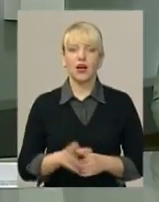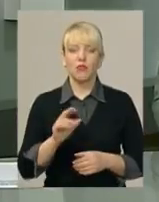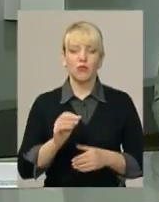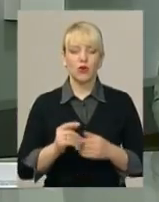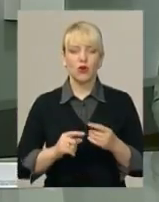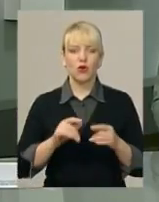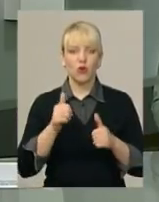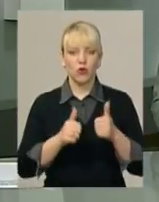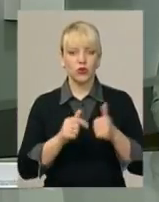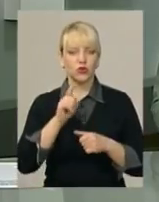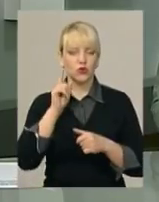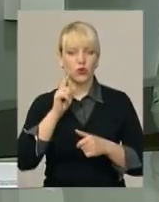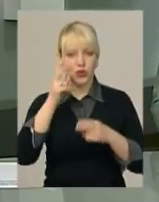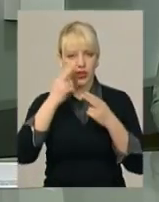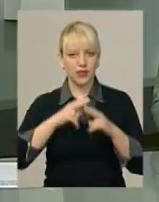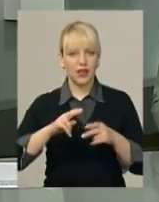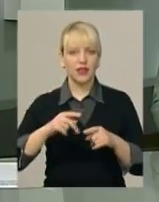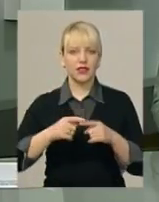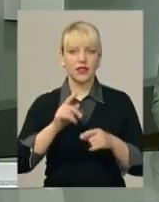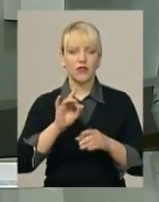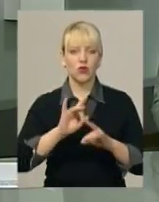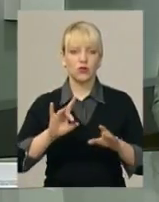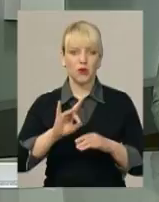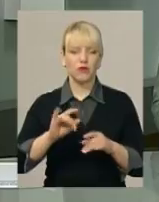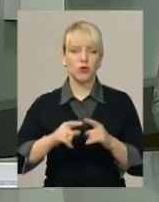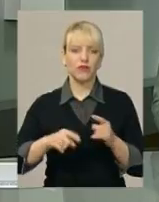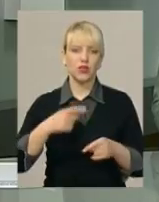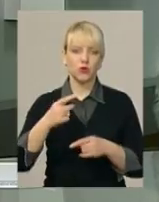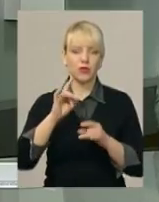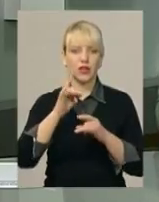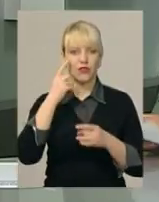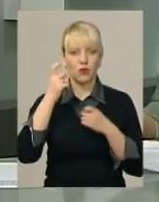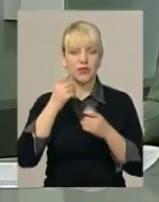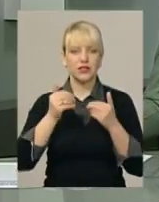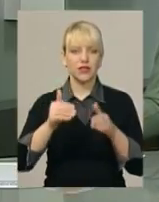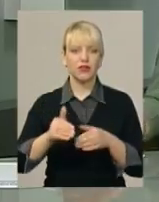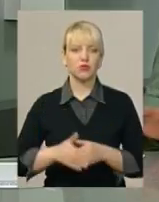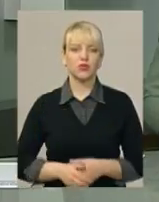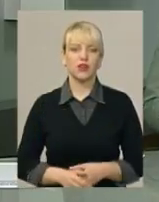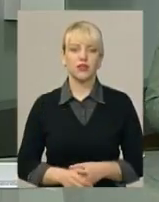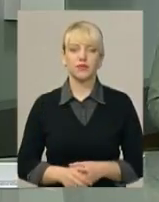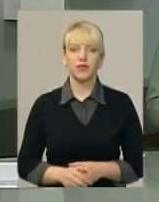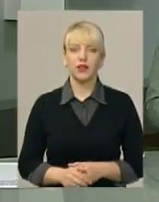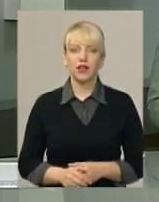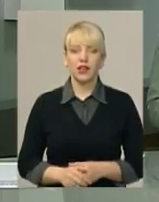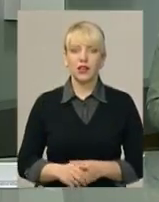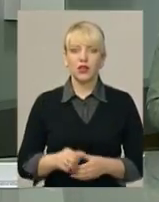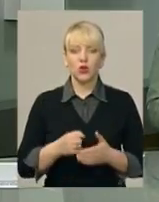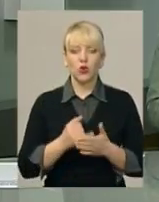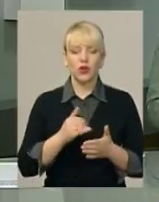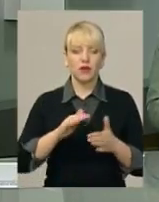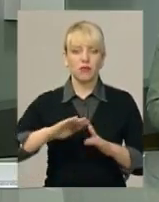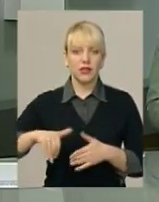перебіг конкурсу юних техніків у Хмельницькому розповімо в наших наступних інформаційних випусках. До і